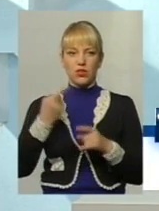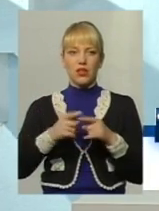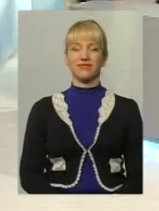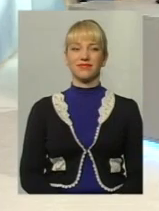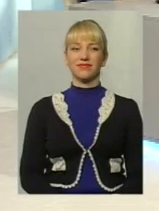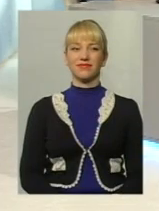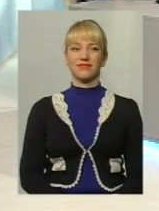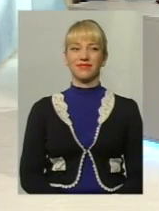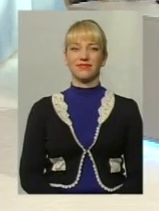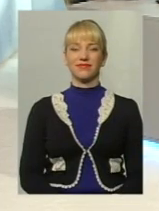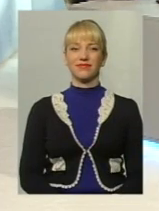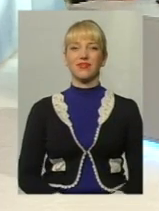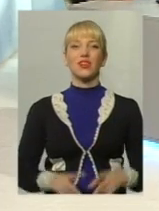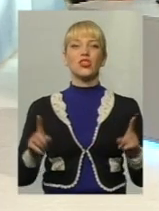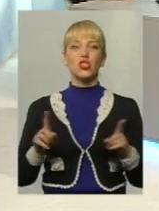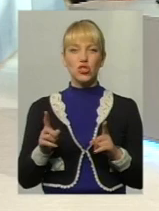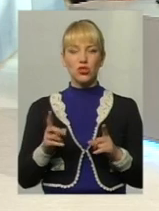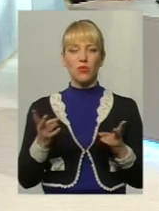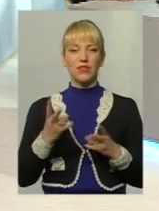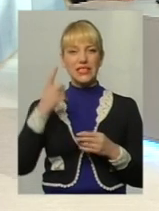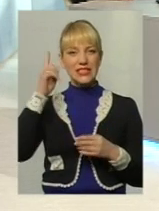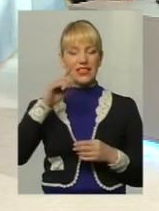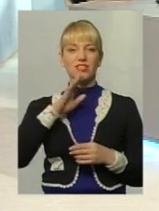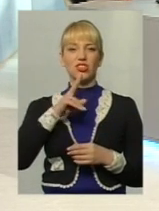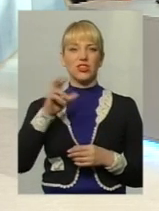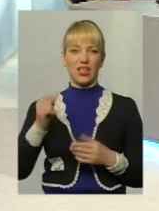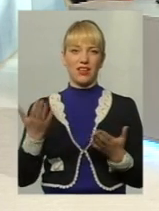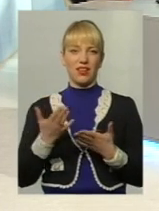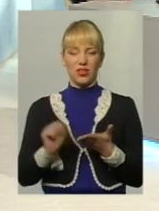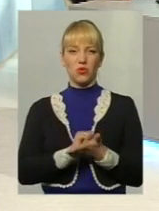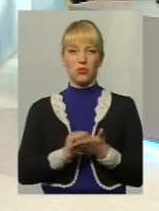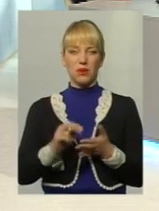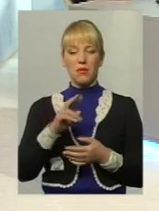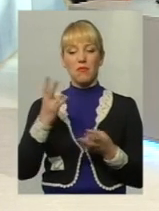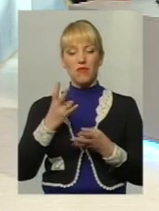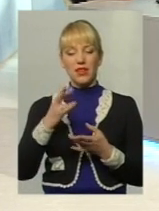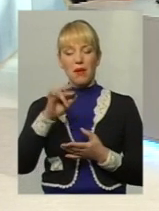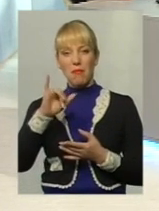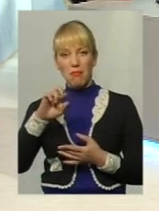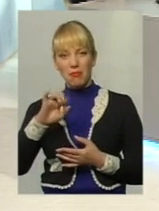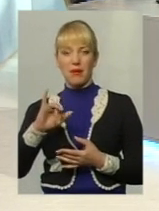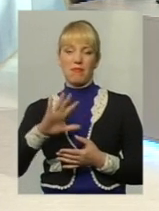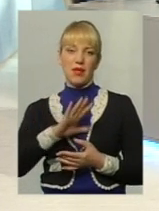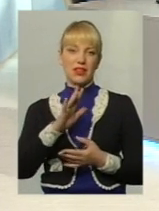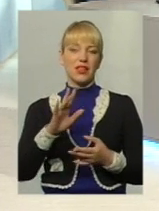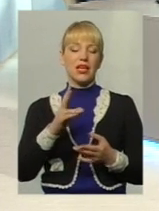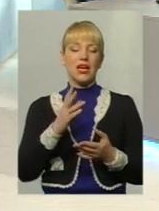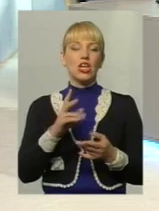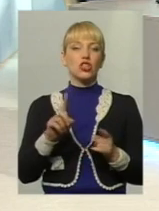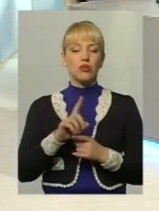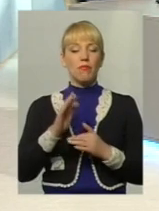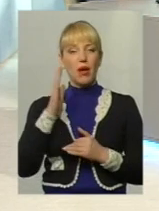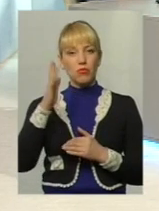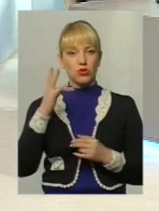спільне майно. Що має знати жінка, які документи мала би вона мати, аби мати в майбутньому